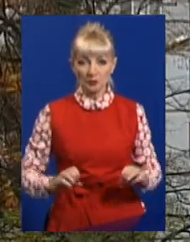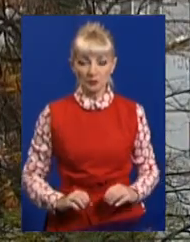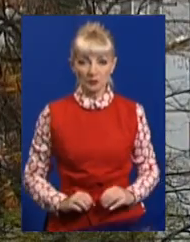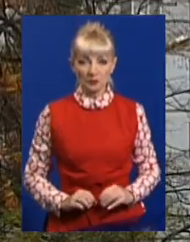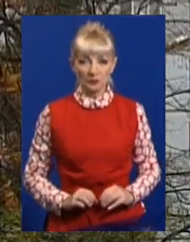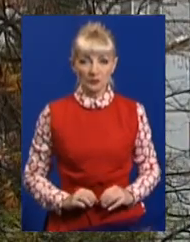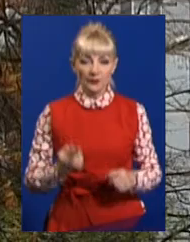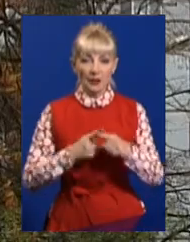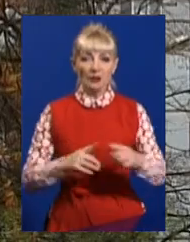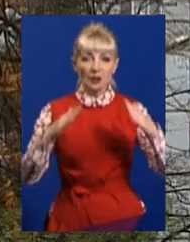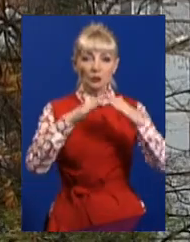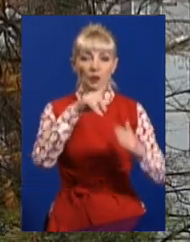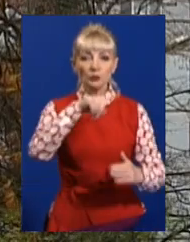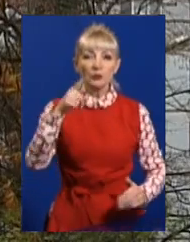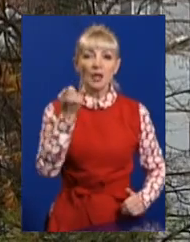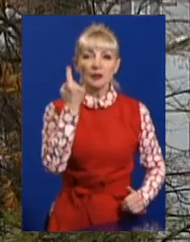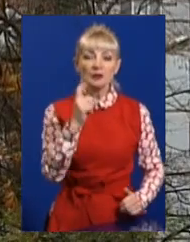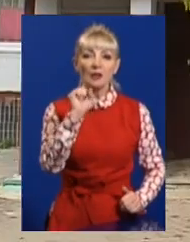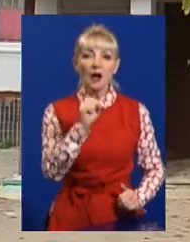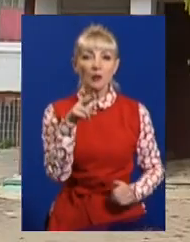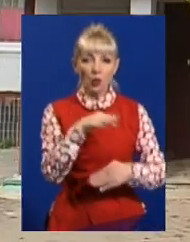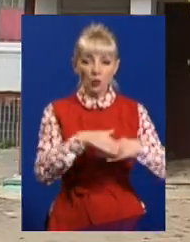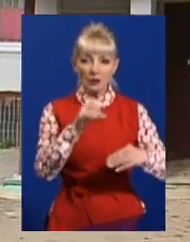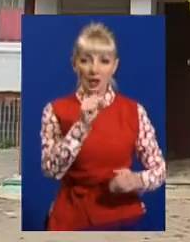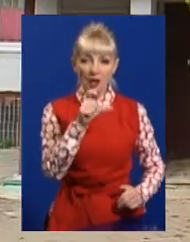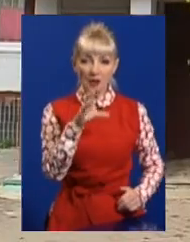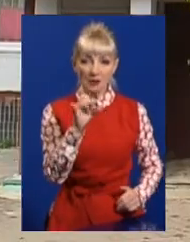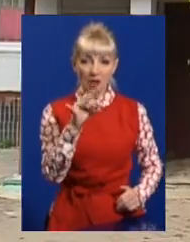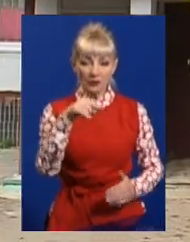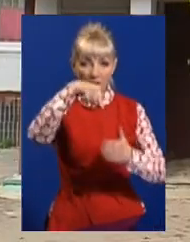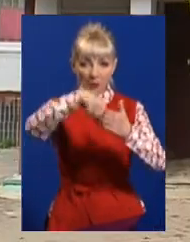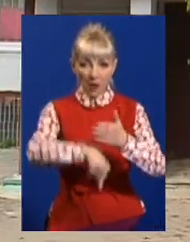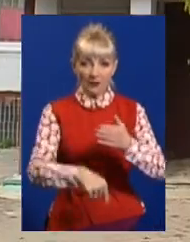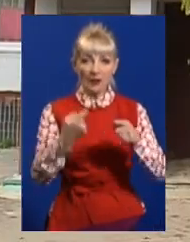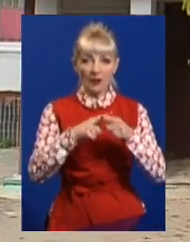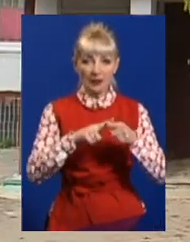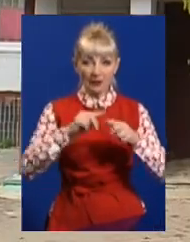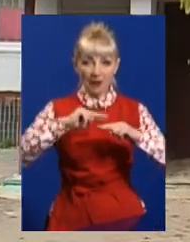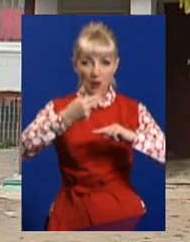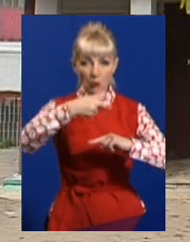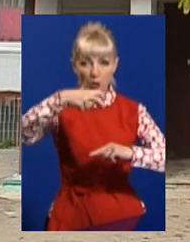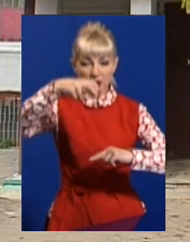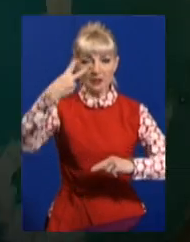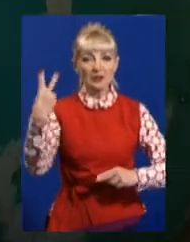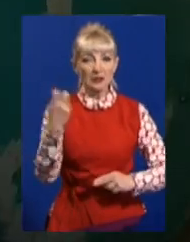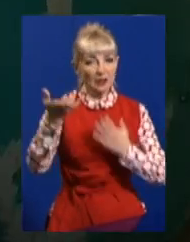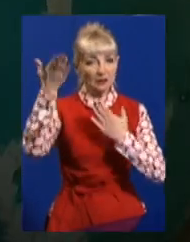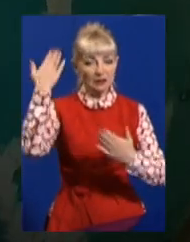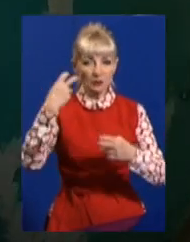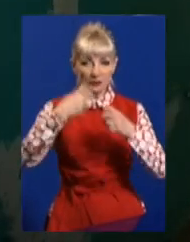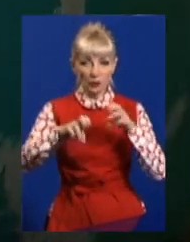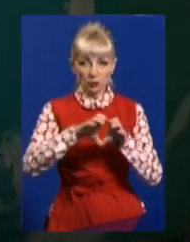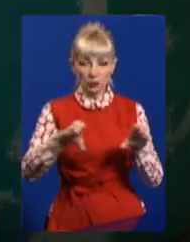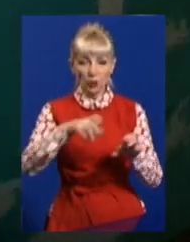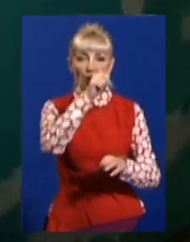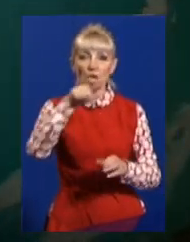Це будинок номер 11А по вулиці Аксарова. У підвалі цього під'їзду два тижні тому прорвало трубу. Тоді мешканці